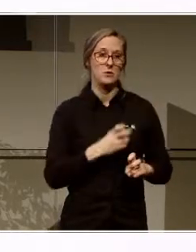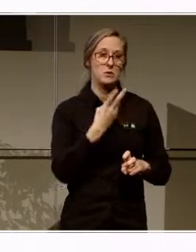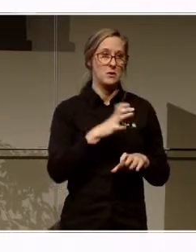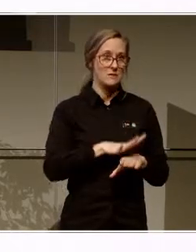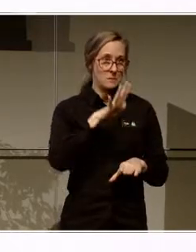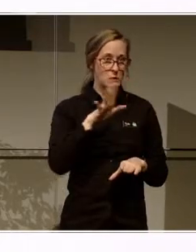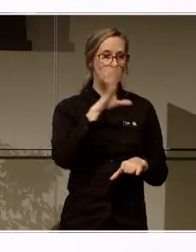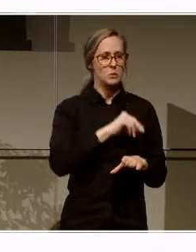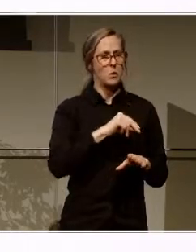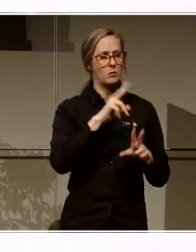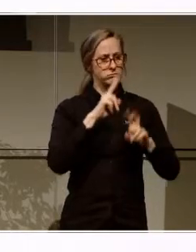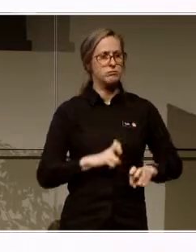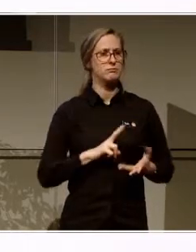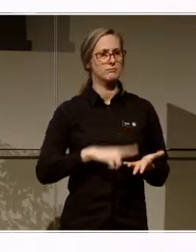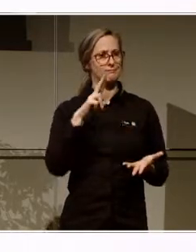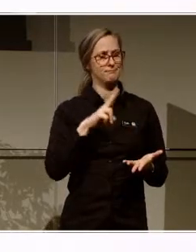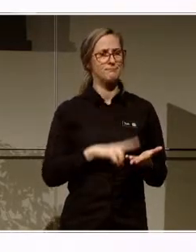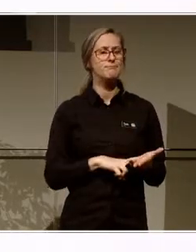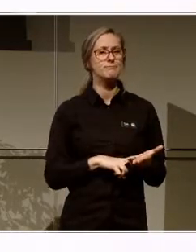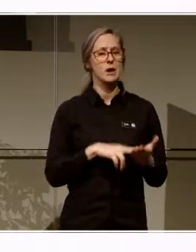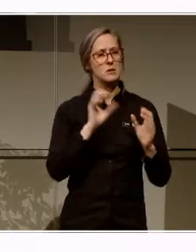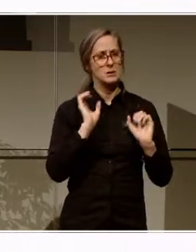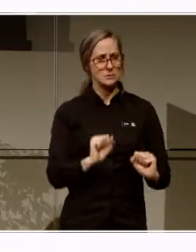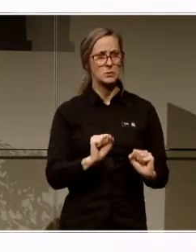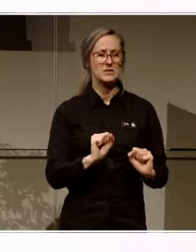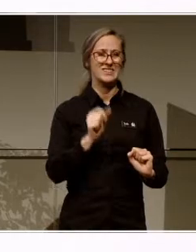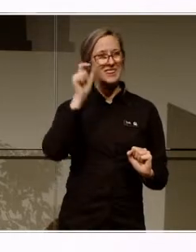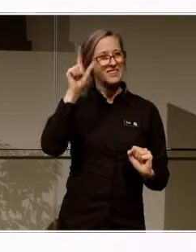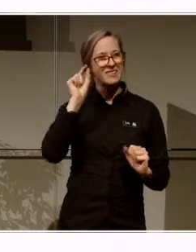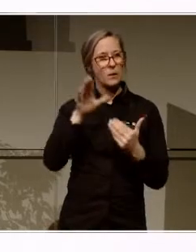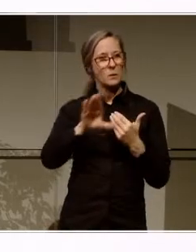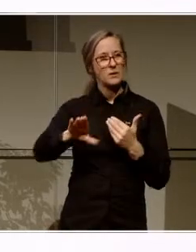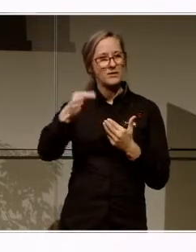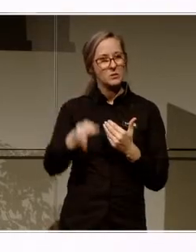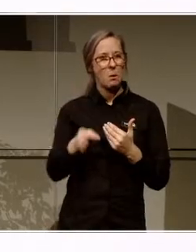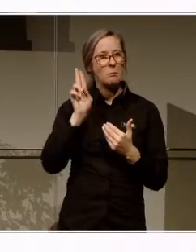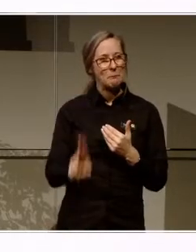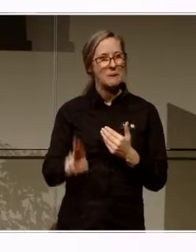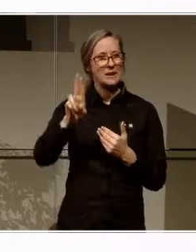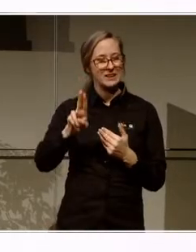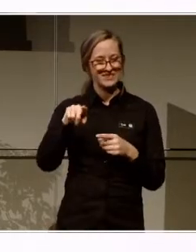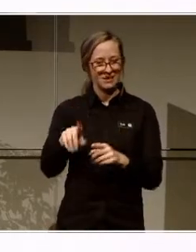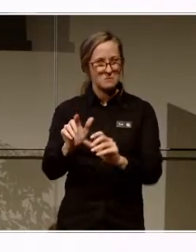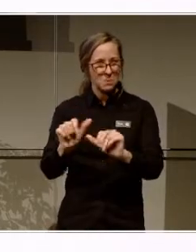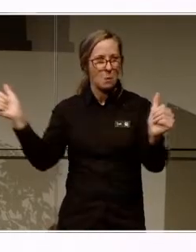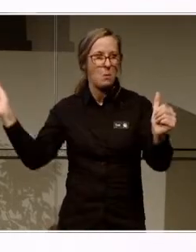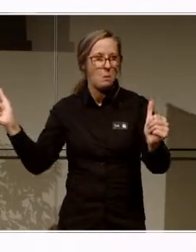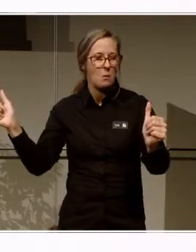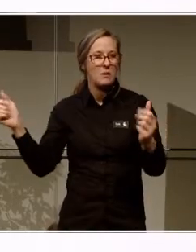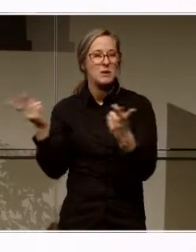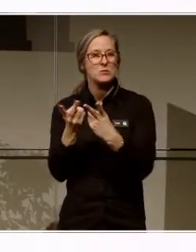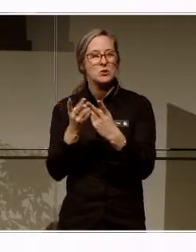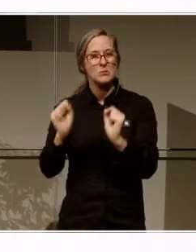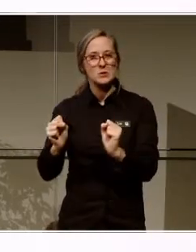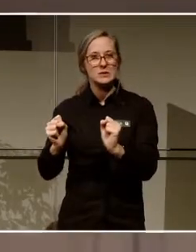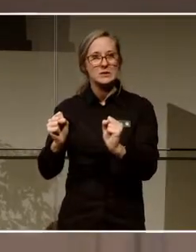konstaterade att vi behöver, det digitala utanförskapet är verkligt. Det är så stort. Vi behöver ta till